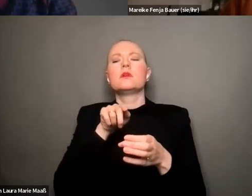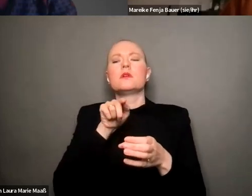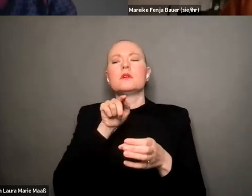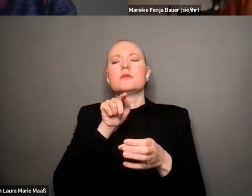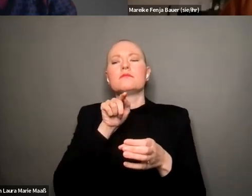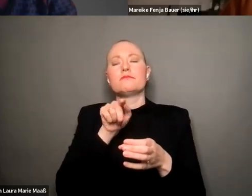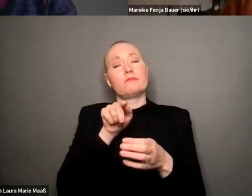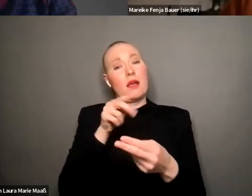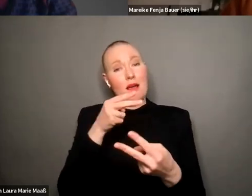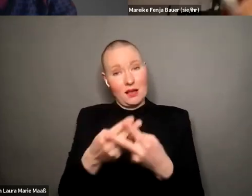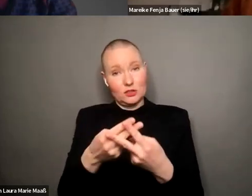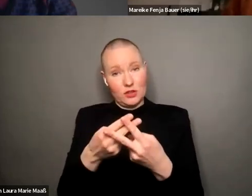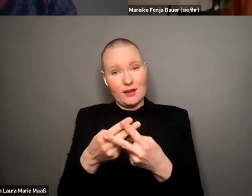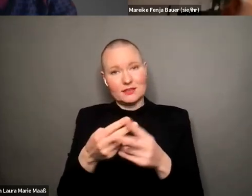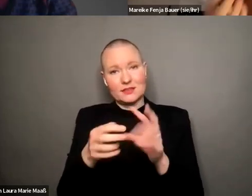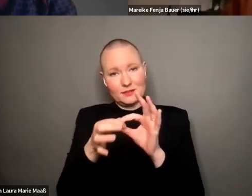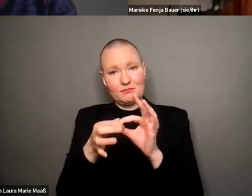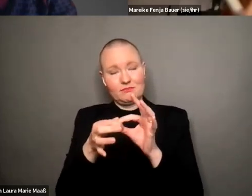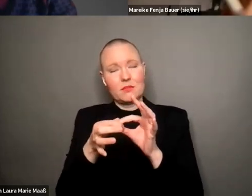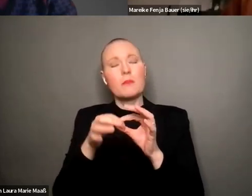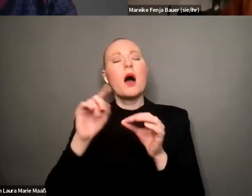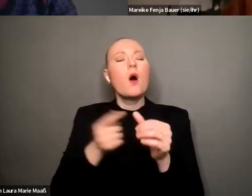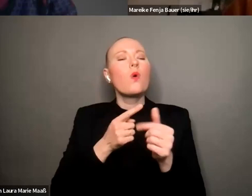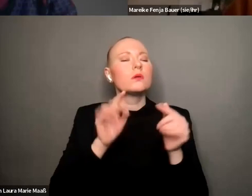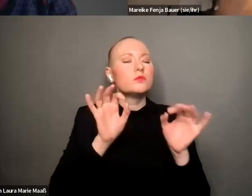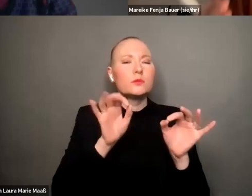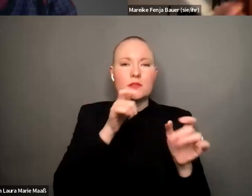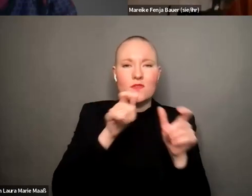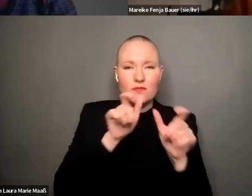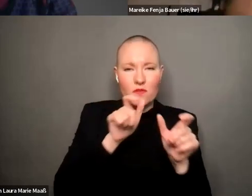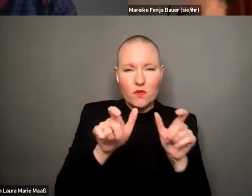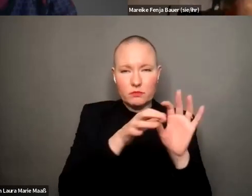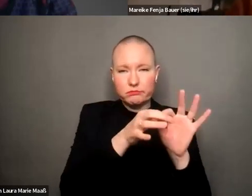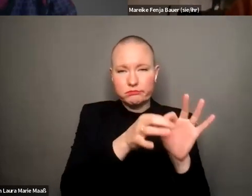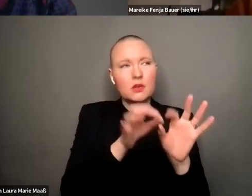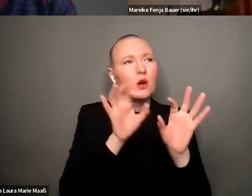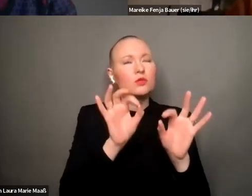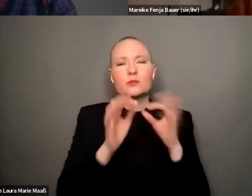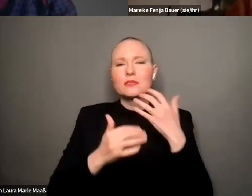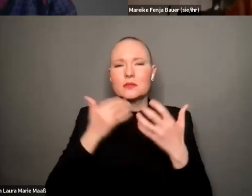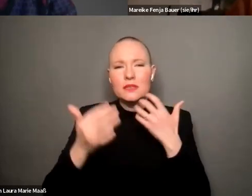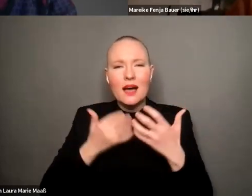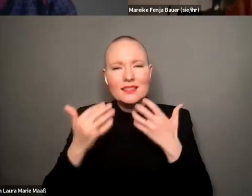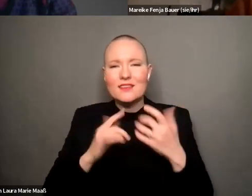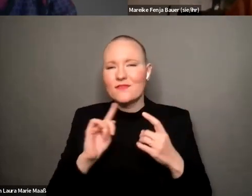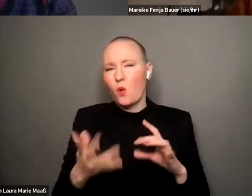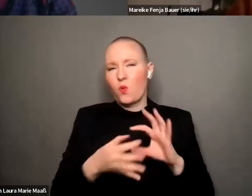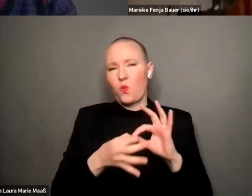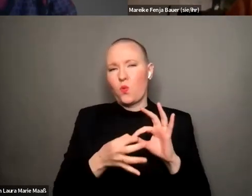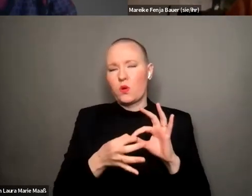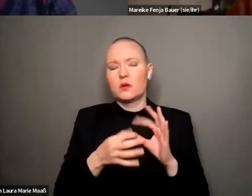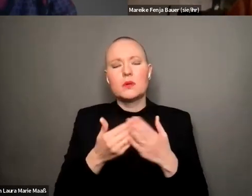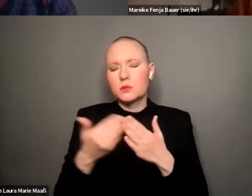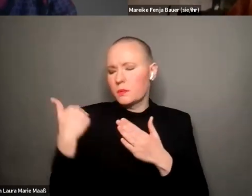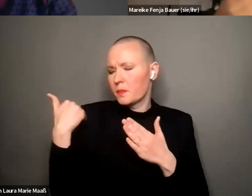bei hashtags stattfindet sondern eben auch bei bestimmten begrifflichkeiten auch bei bestimmten erzählungen wir hatten das vorhin auch am anfang ich glaube es war die erste